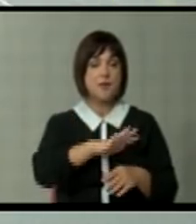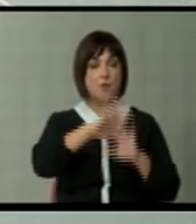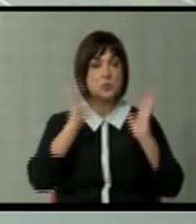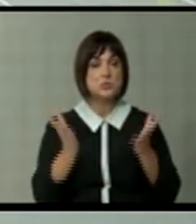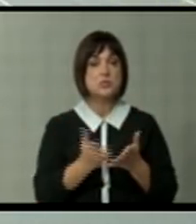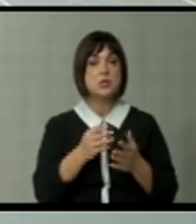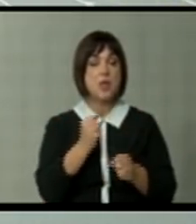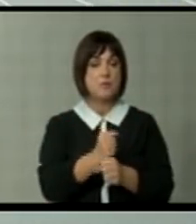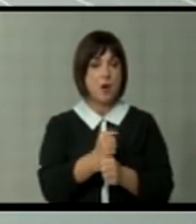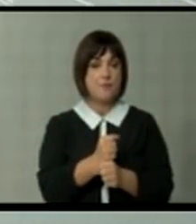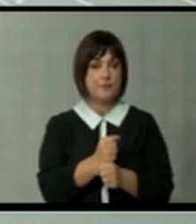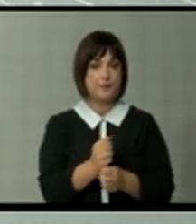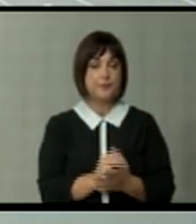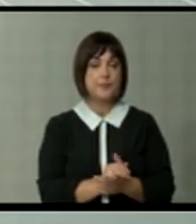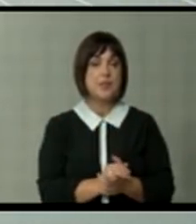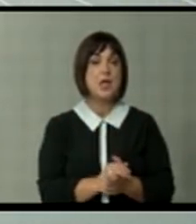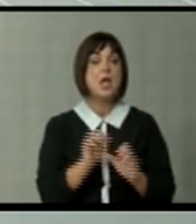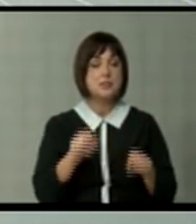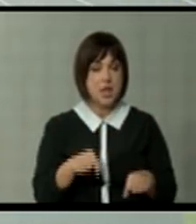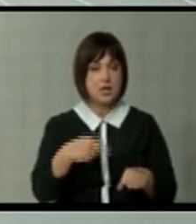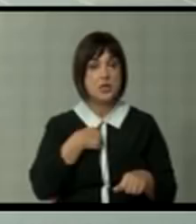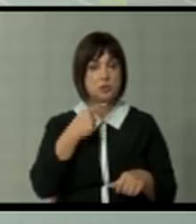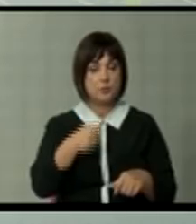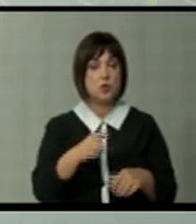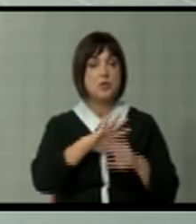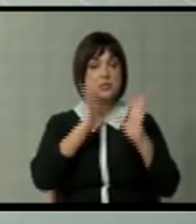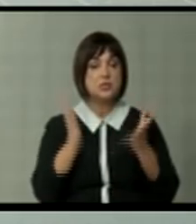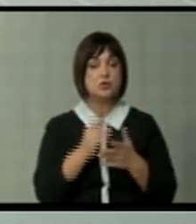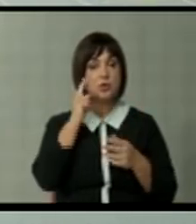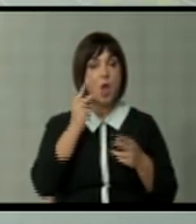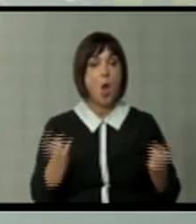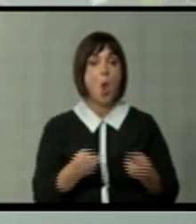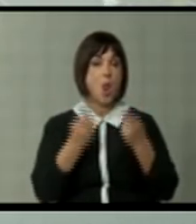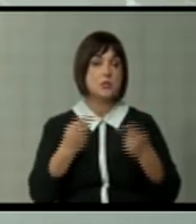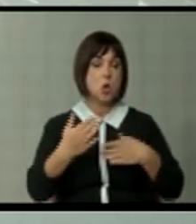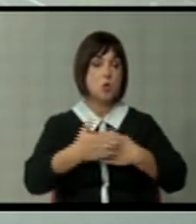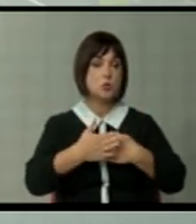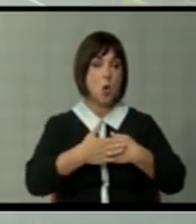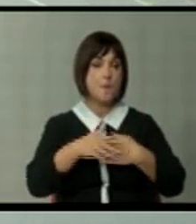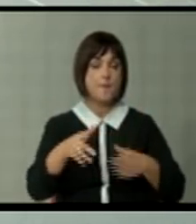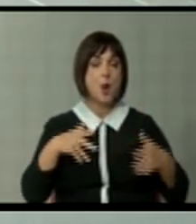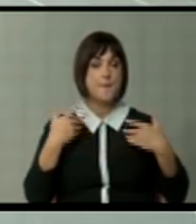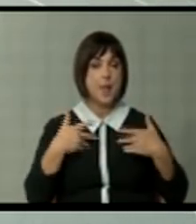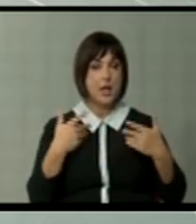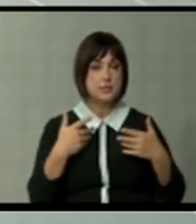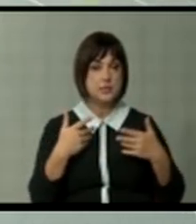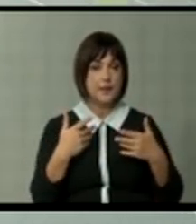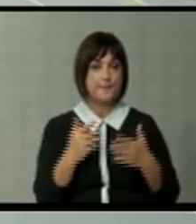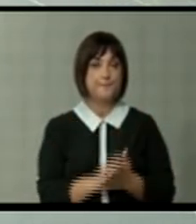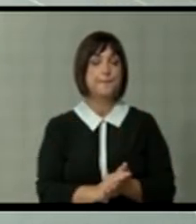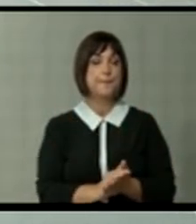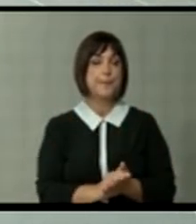процеси. Да, и јас сум абсолютно за тоа се што ќе значува соработката помеѓу младите и